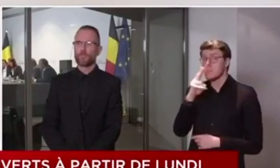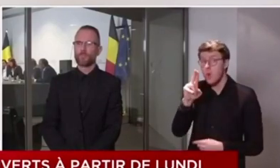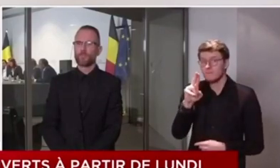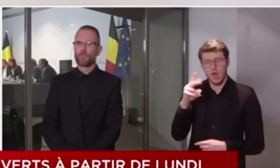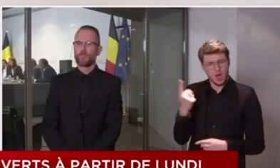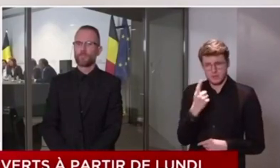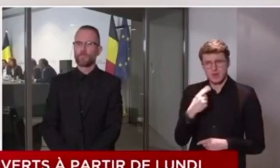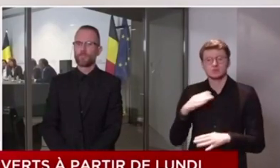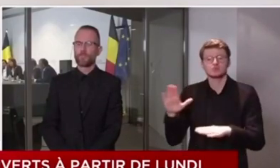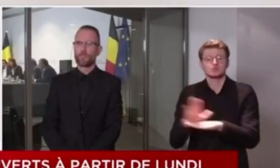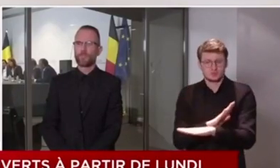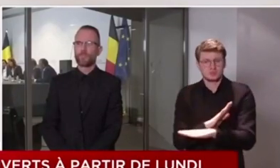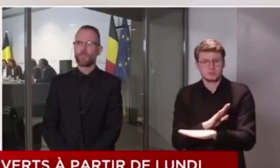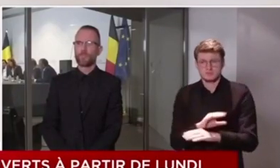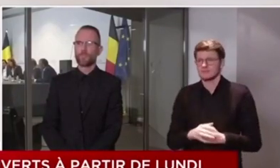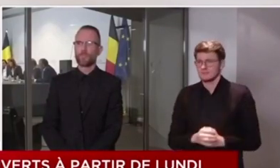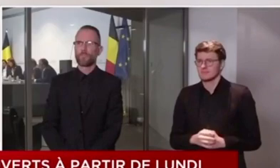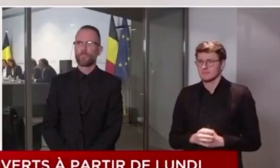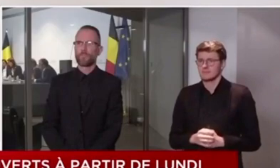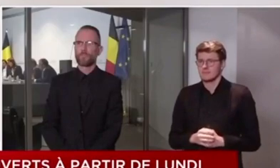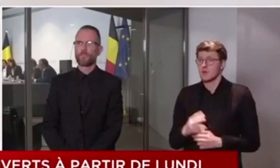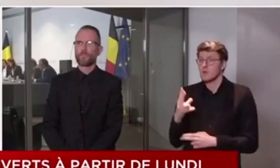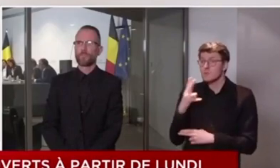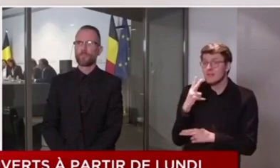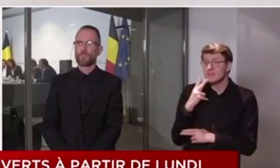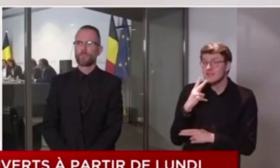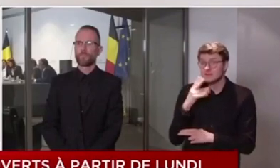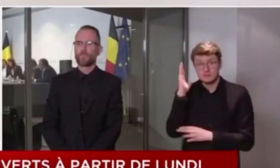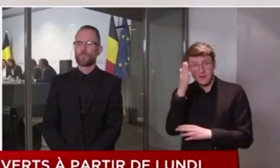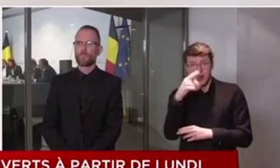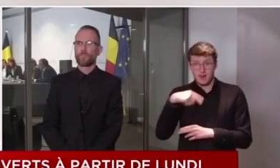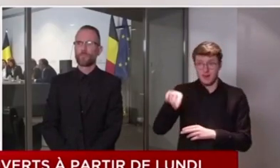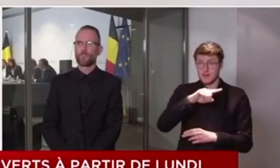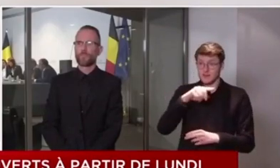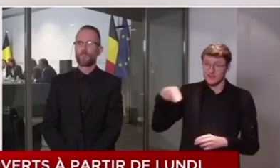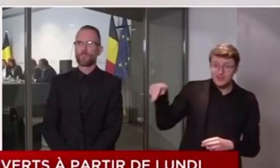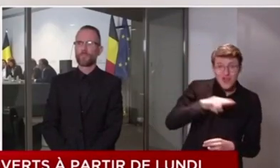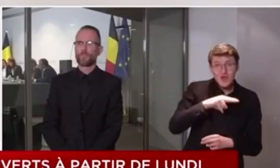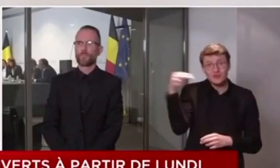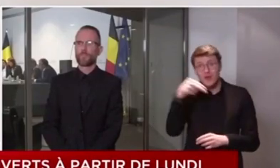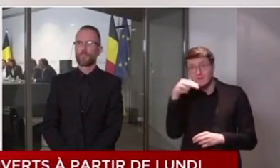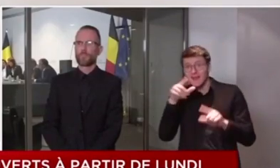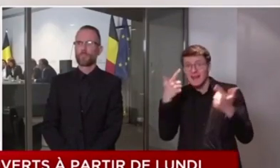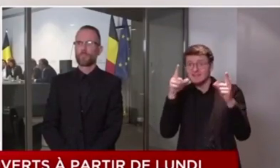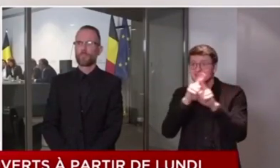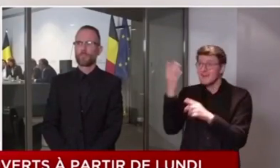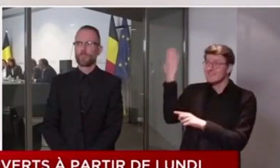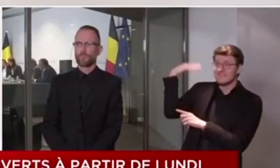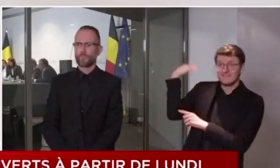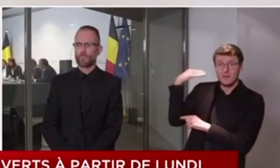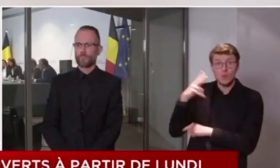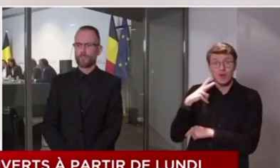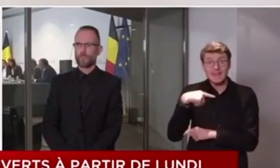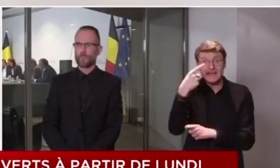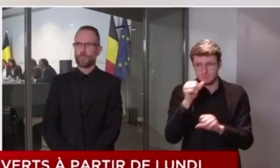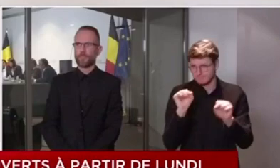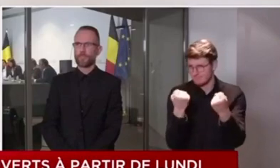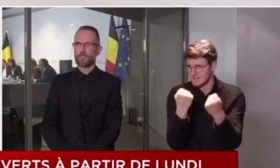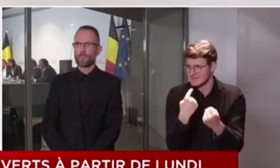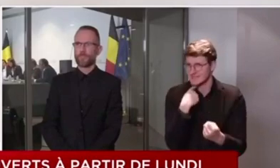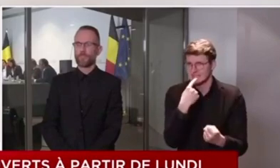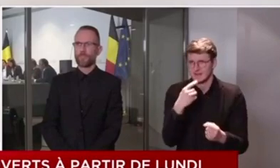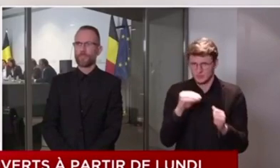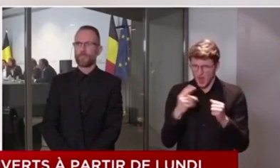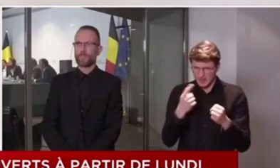Aujourd'hui, personne n'est en mesure de dire quand la vie normale va pouvoir reprendre. Le chemin est long et